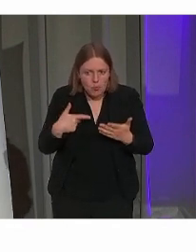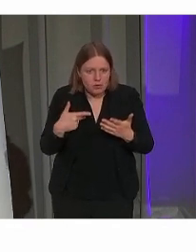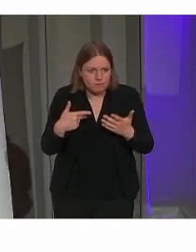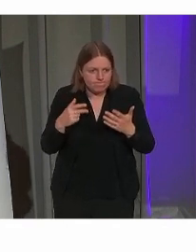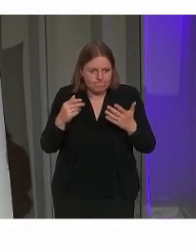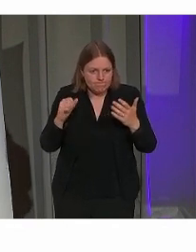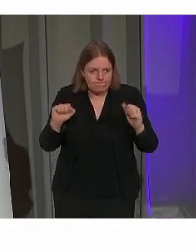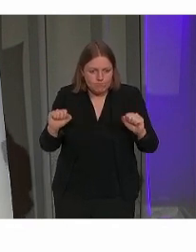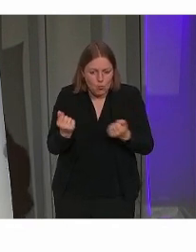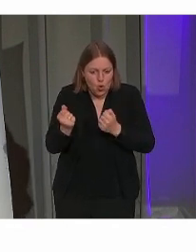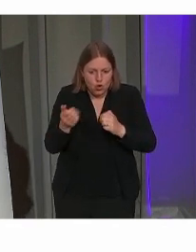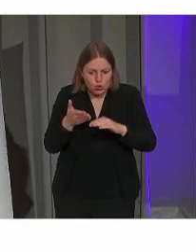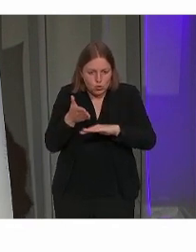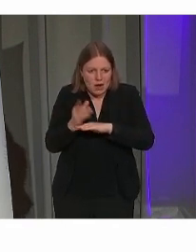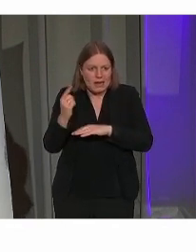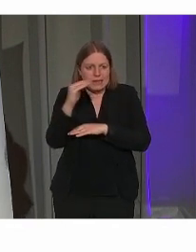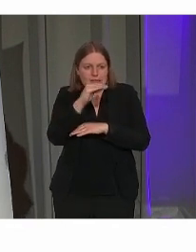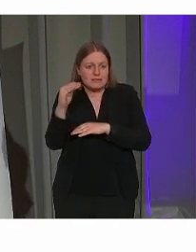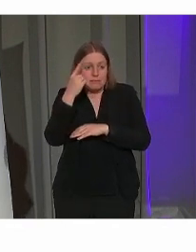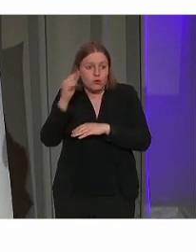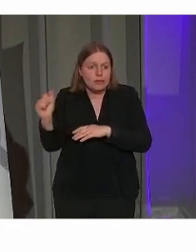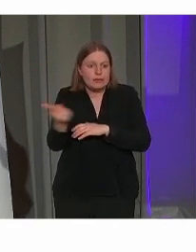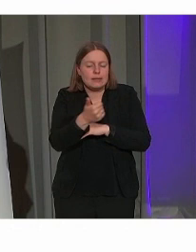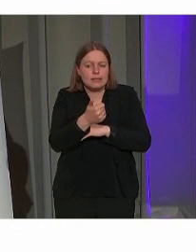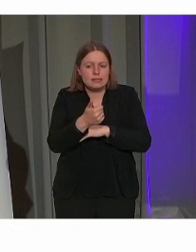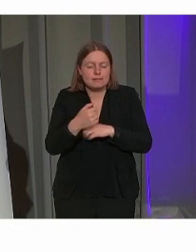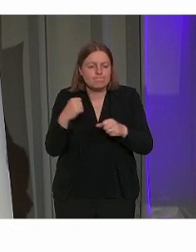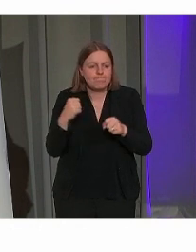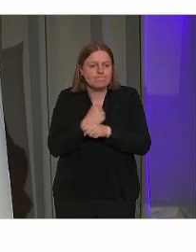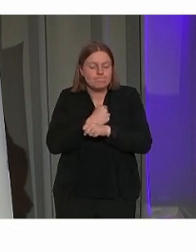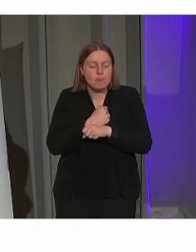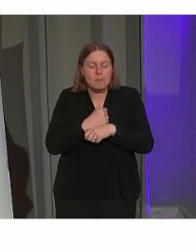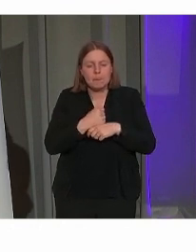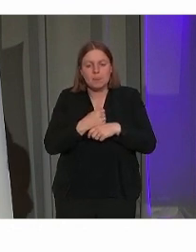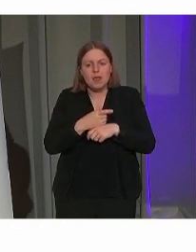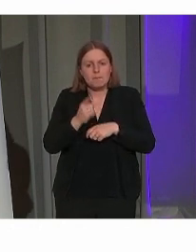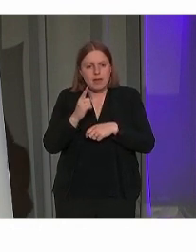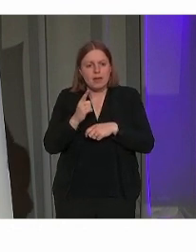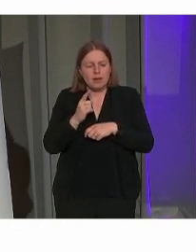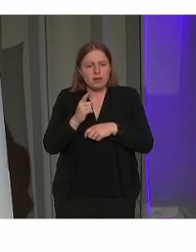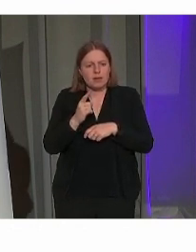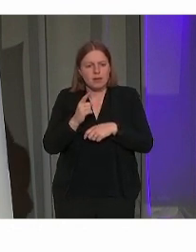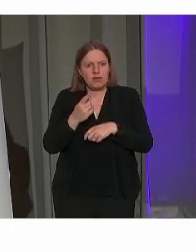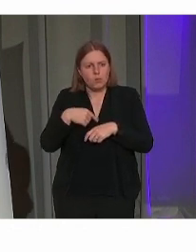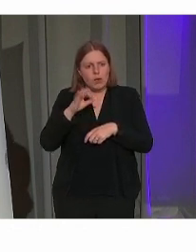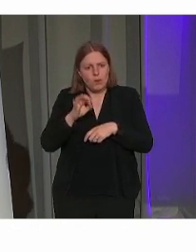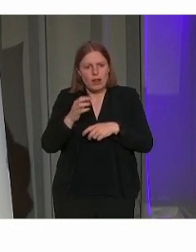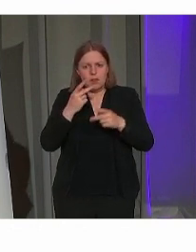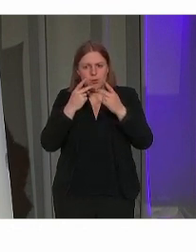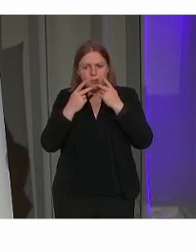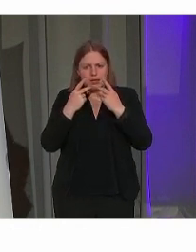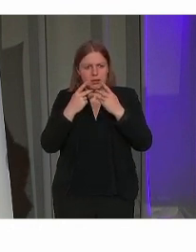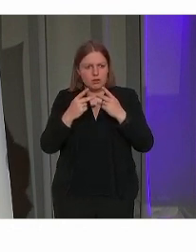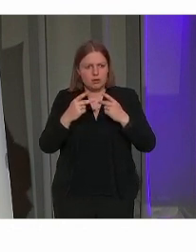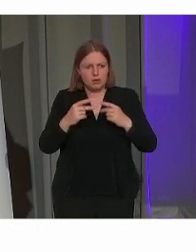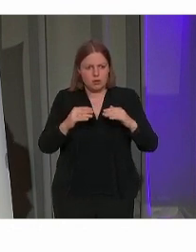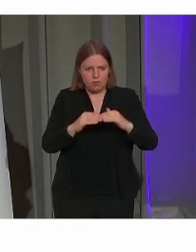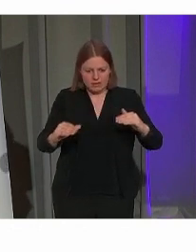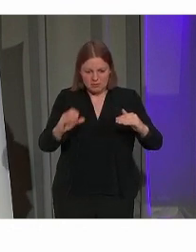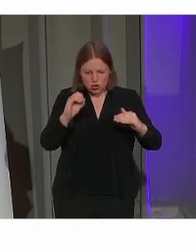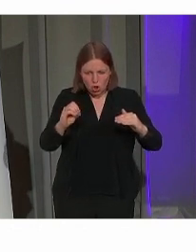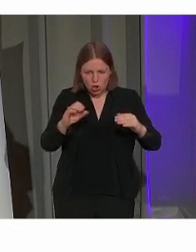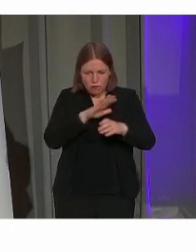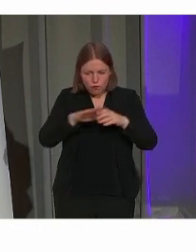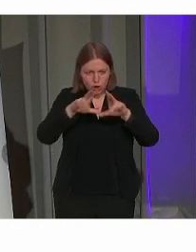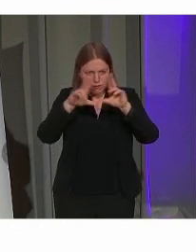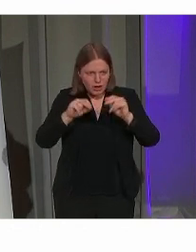ontsloten op de eerste verdieping op een integrale manier. Maar zorgen we er wel voor dat op de gelijkvloers het volledige verhaal kan